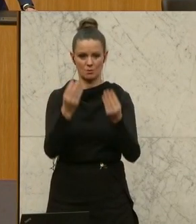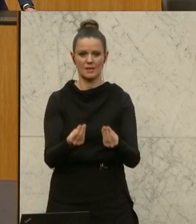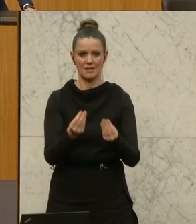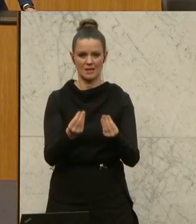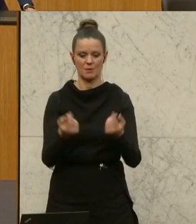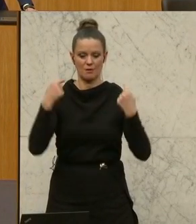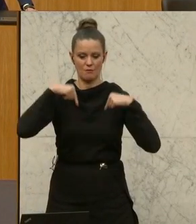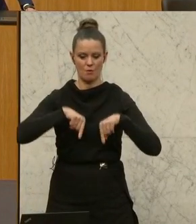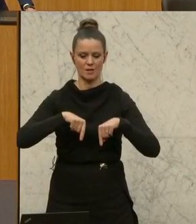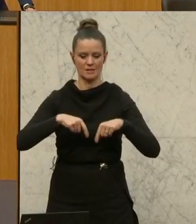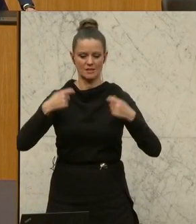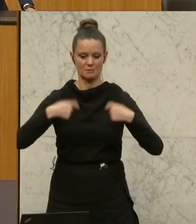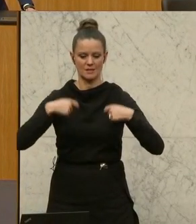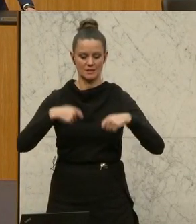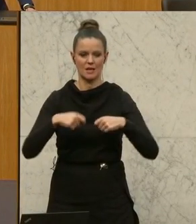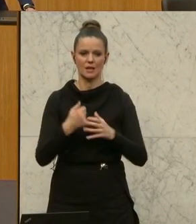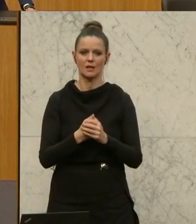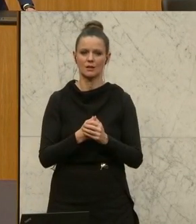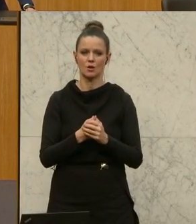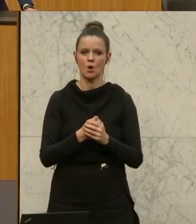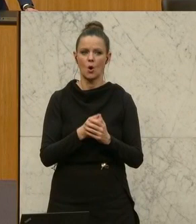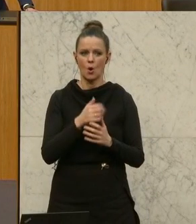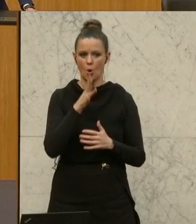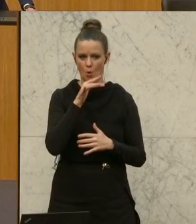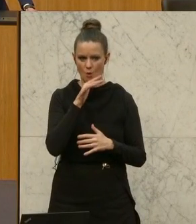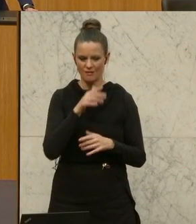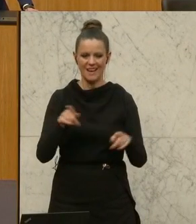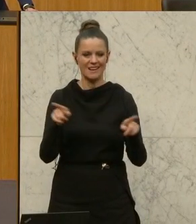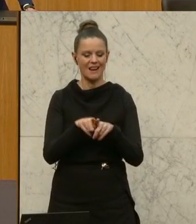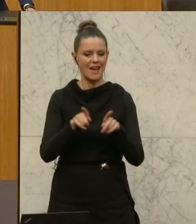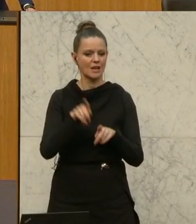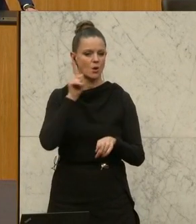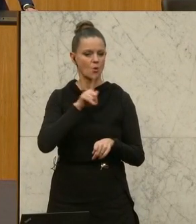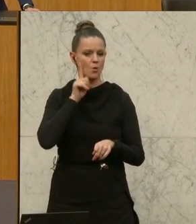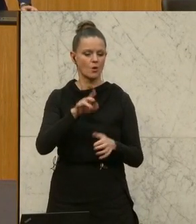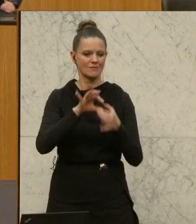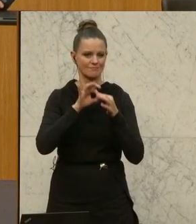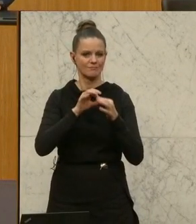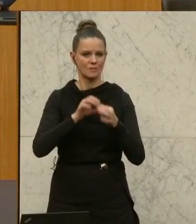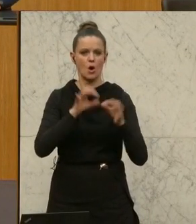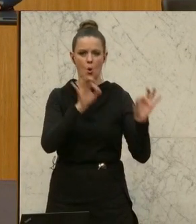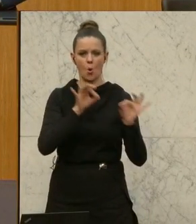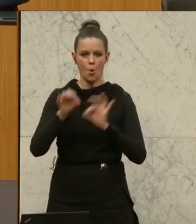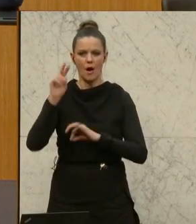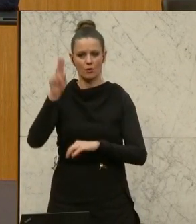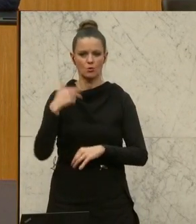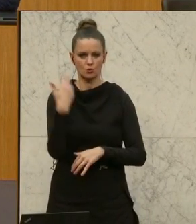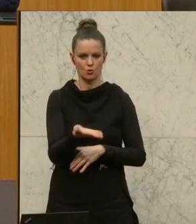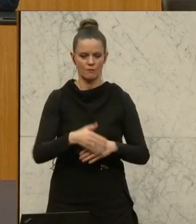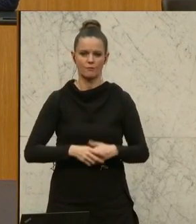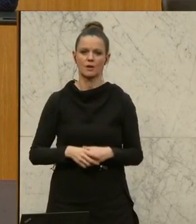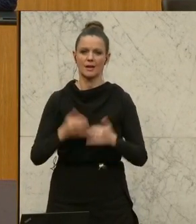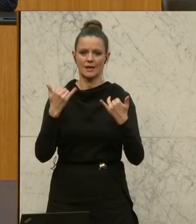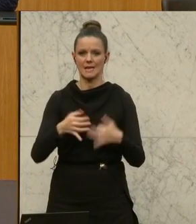Vorsitz an den Präsidenten Hofer und erteile Ihnen für den Ausdruck die gleiche Lüge, einen Ordnungsruf. Sie können jetzt in Ihrer